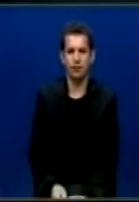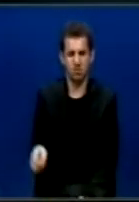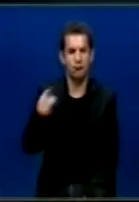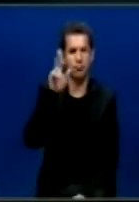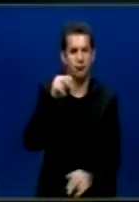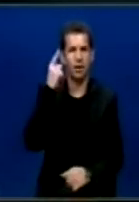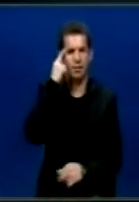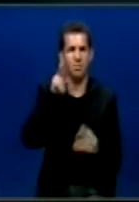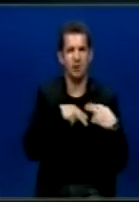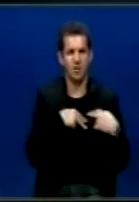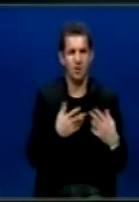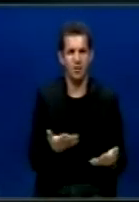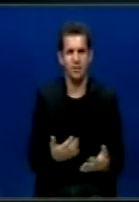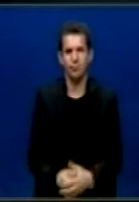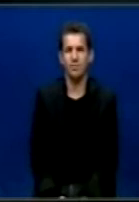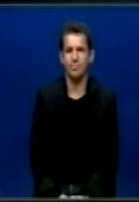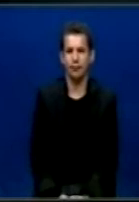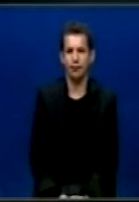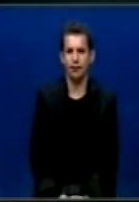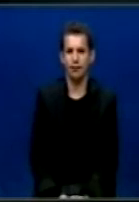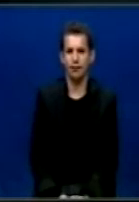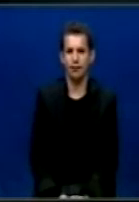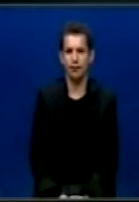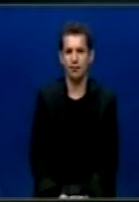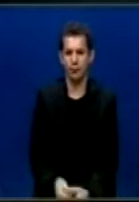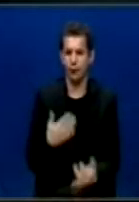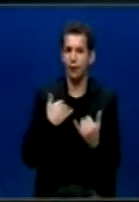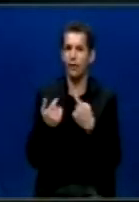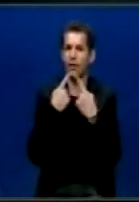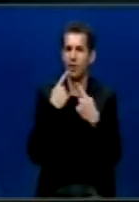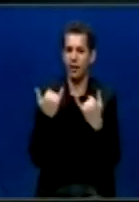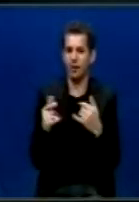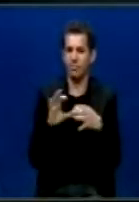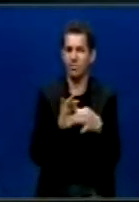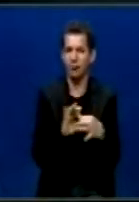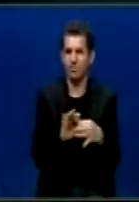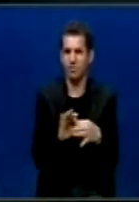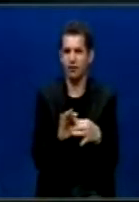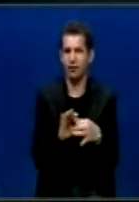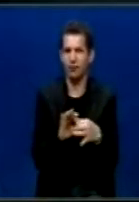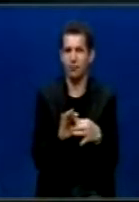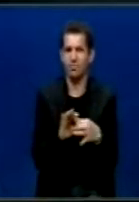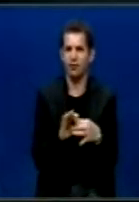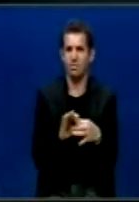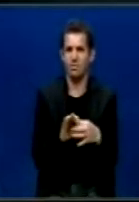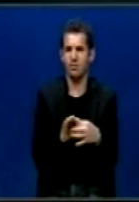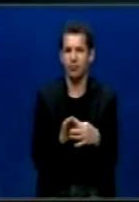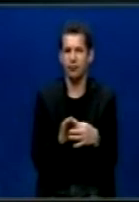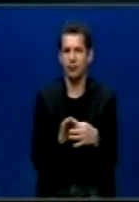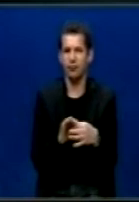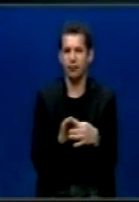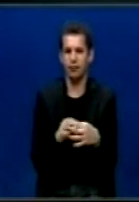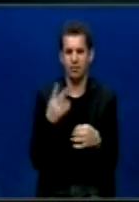pasë një loj përgjeshësie. Qështja për cilën duat të flasun lidhet pikerisht me një